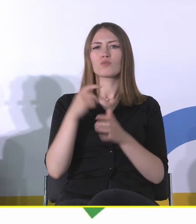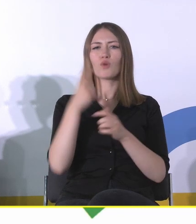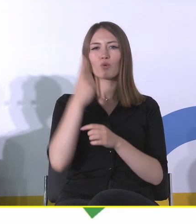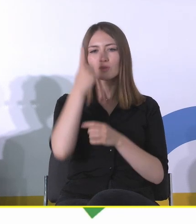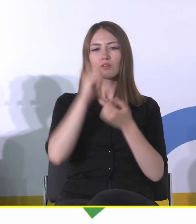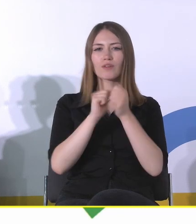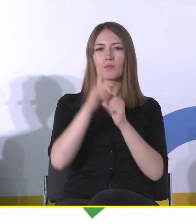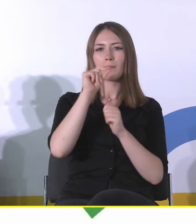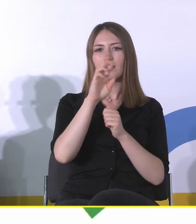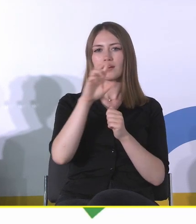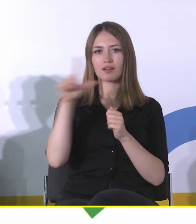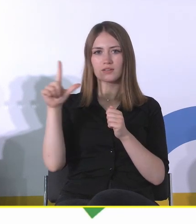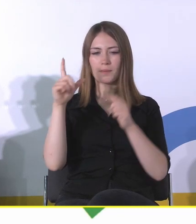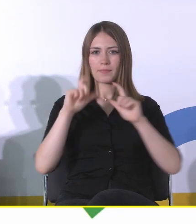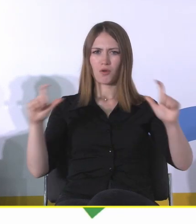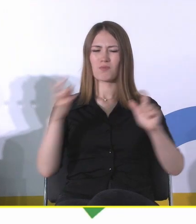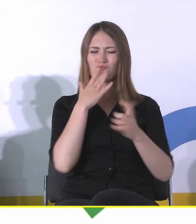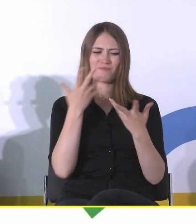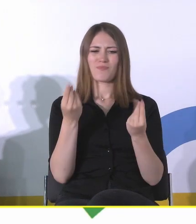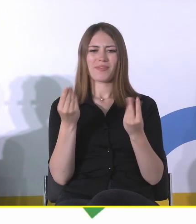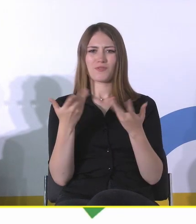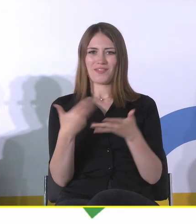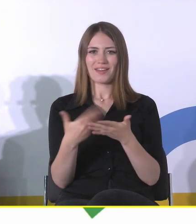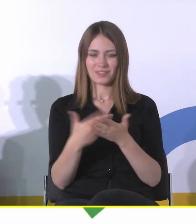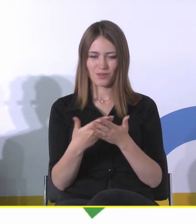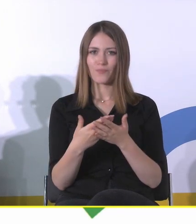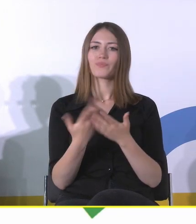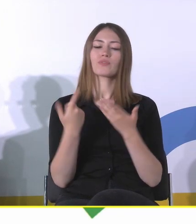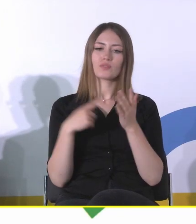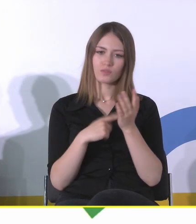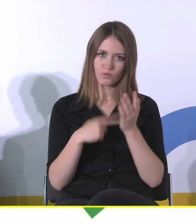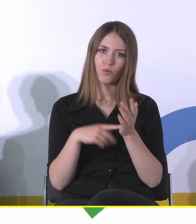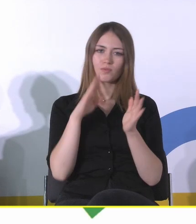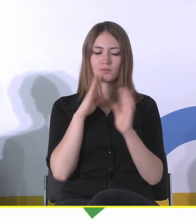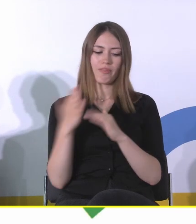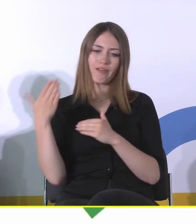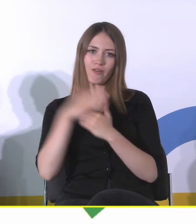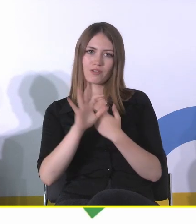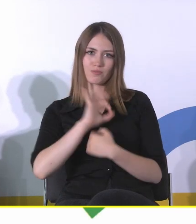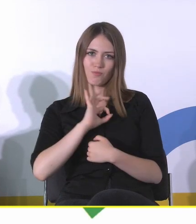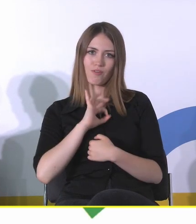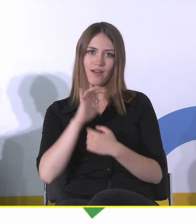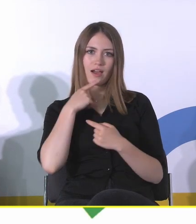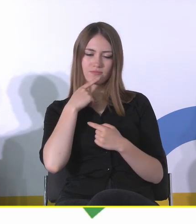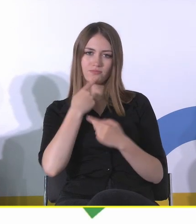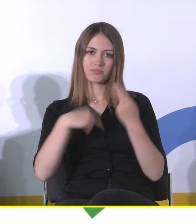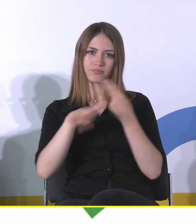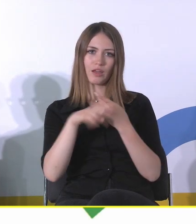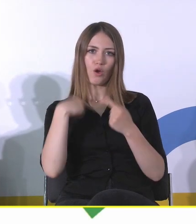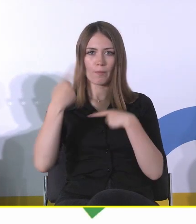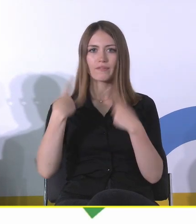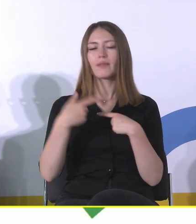gdzie i dlaczego. Więc to tak zamykając może swoją część wypowiedzi, ta elastyczność